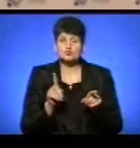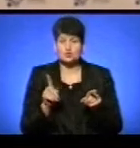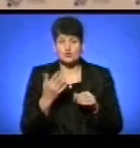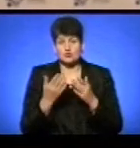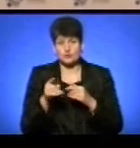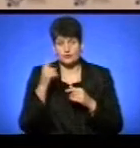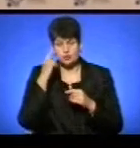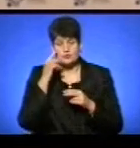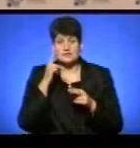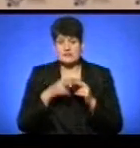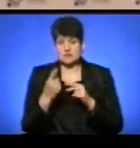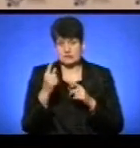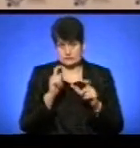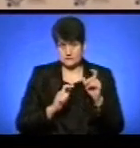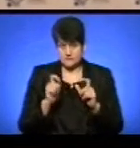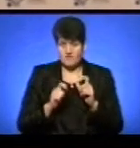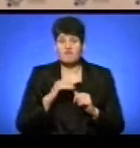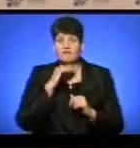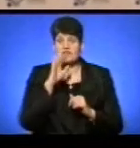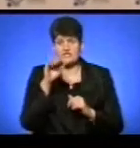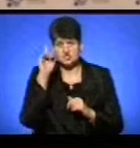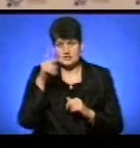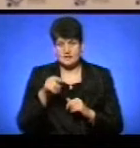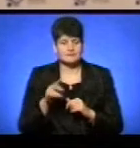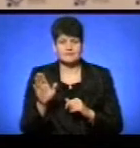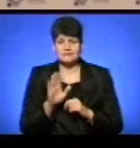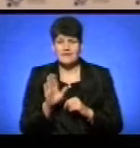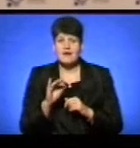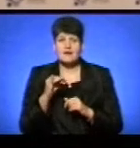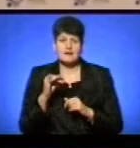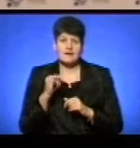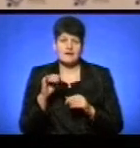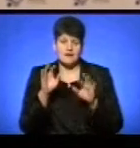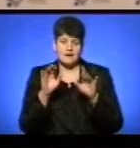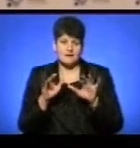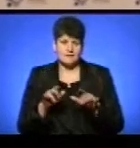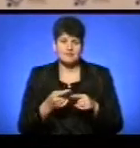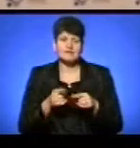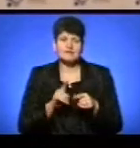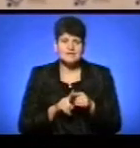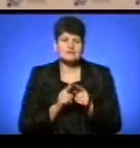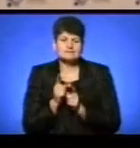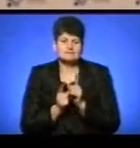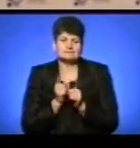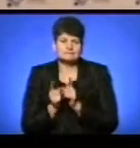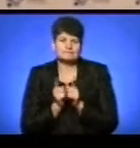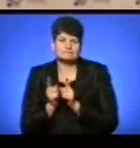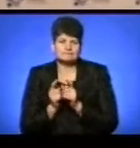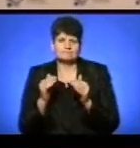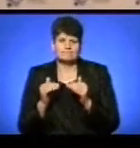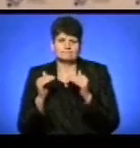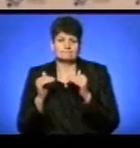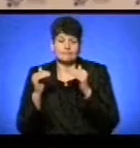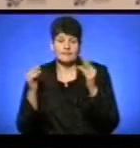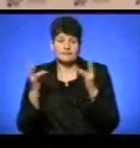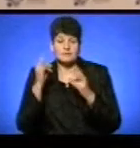що ви закінчили один вуз, вам вистачить тих знань на все життя. ІТ – це сфера, яка живе в змінному світі, яка постійно міняється динамічно, тому